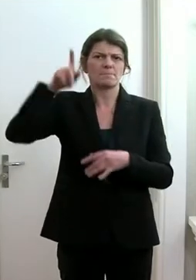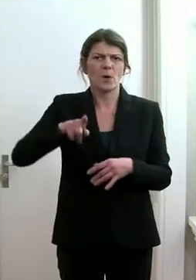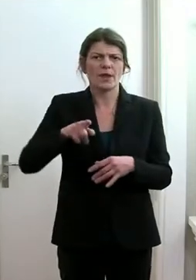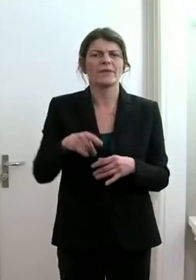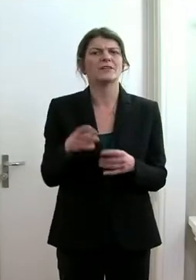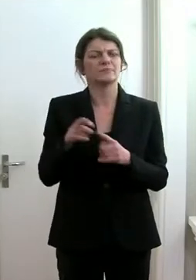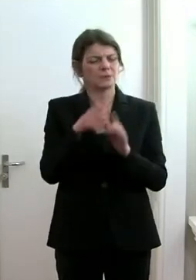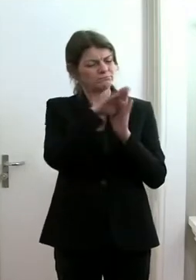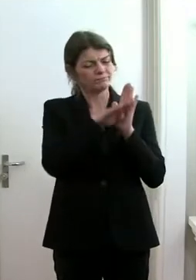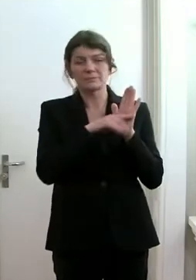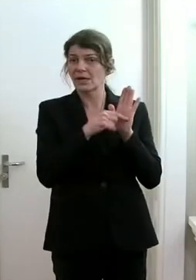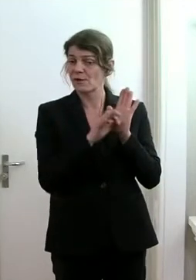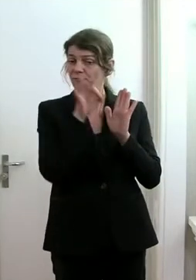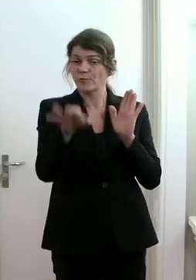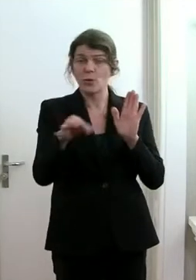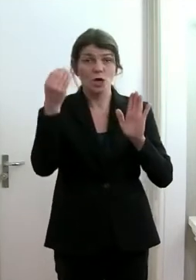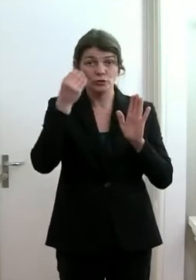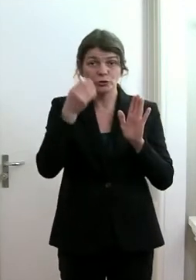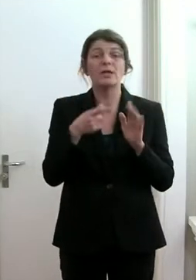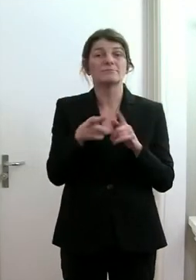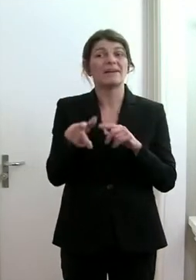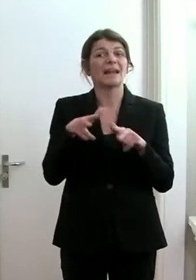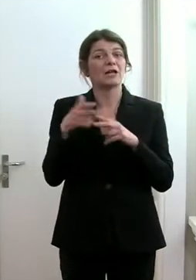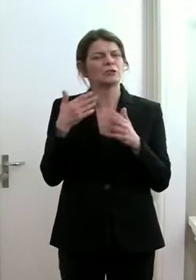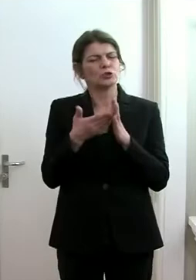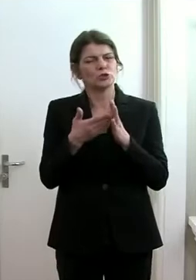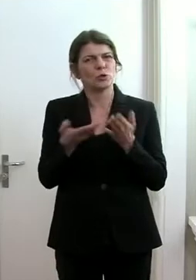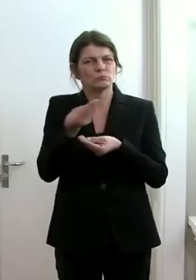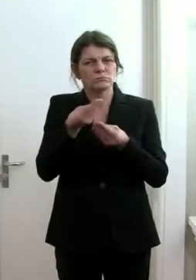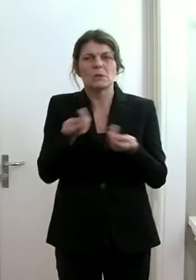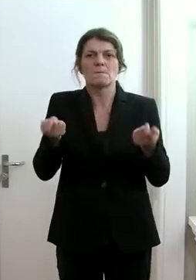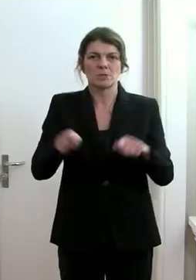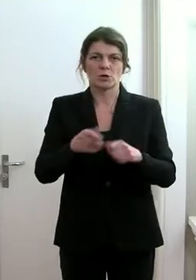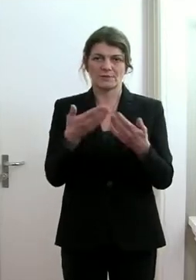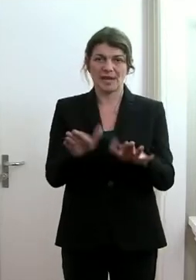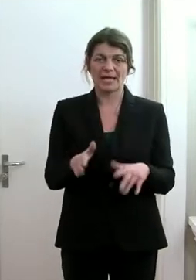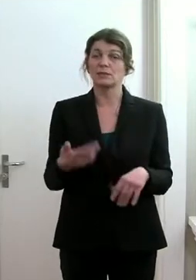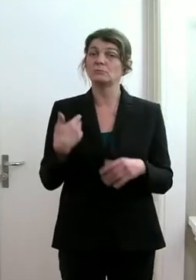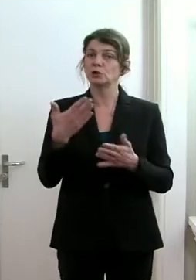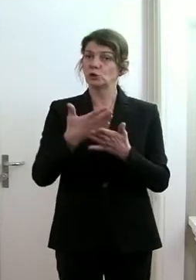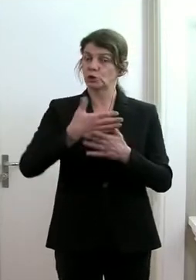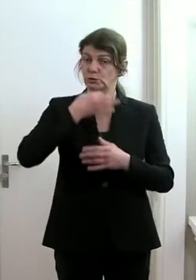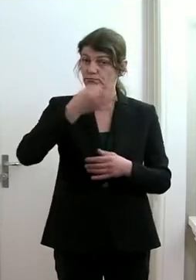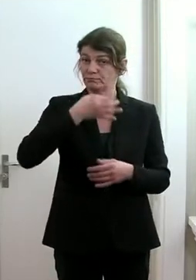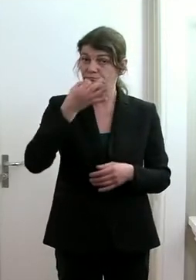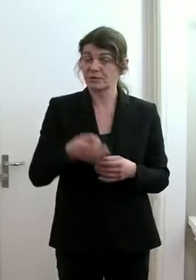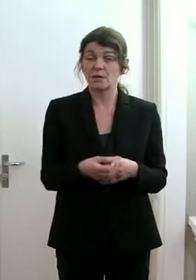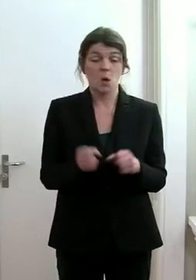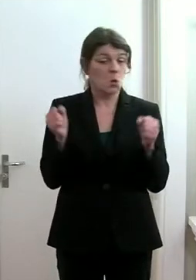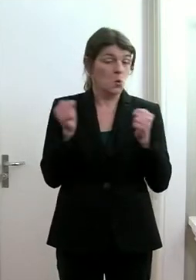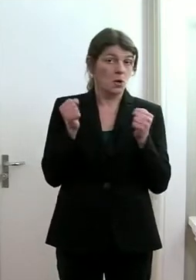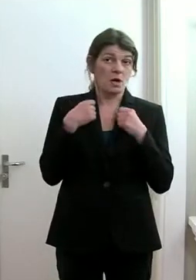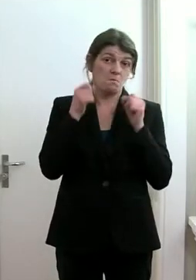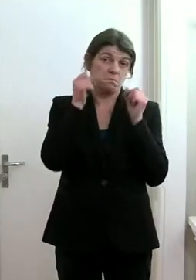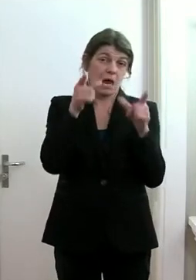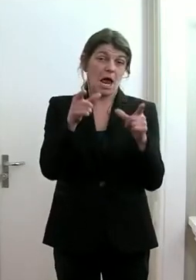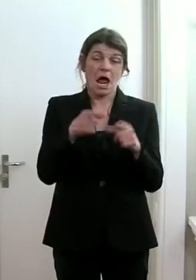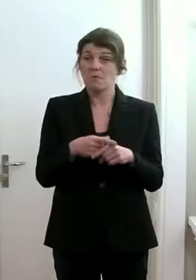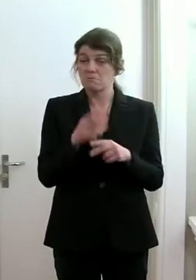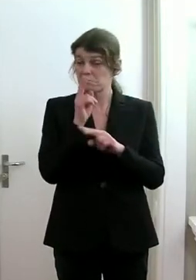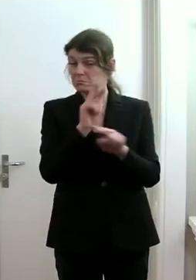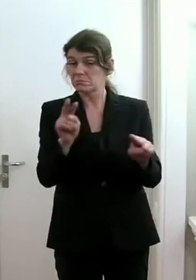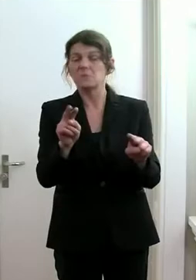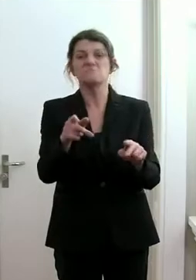Vorgaben für die Schulen in der Regierung verabschiedet. Ich habe ausgeführt, die werden auf beeindruckende Weise umgesetzt.